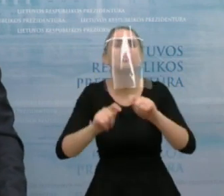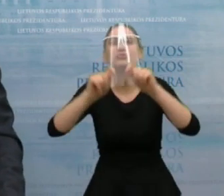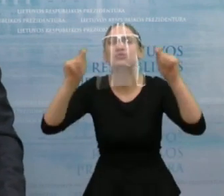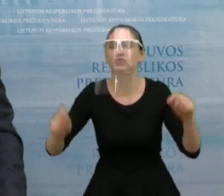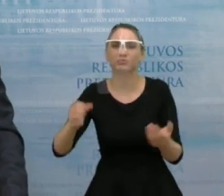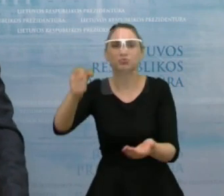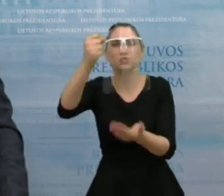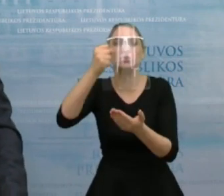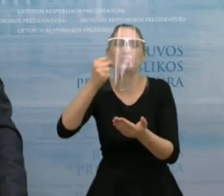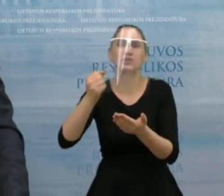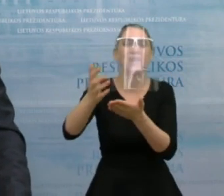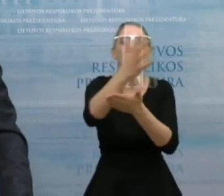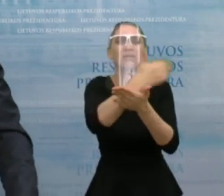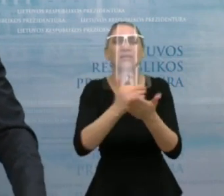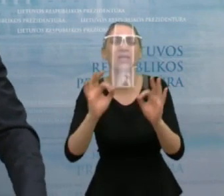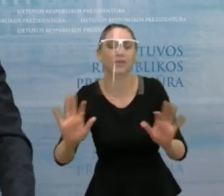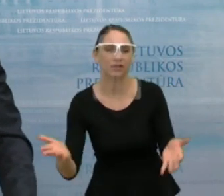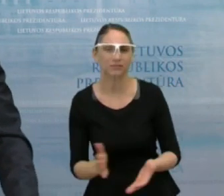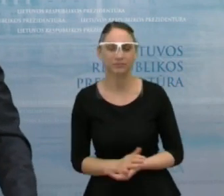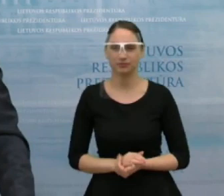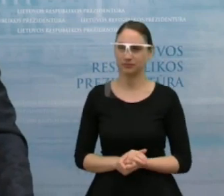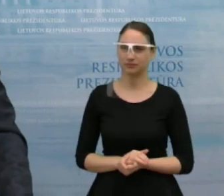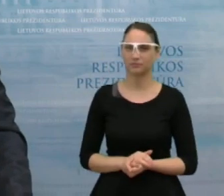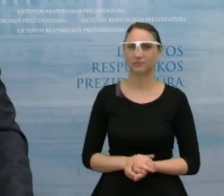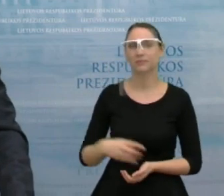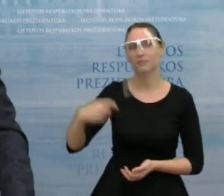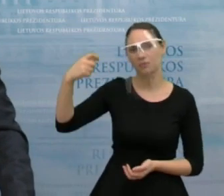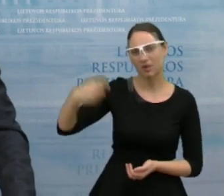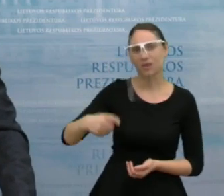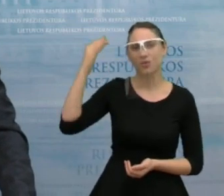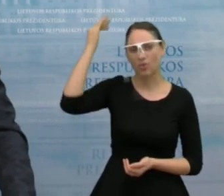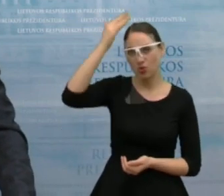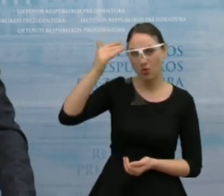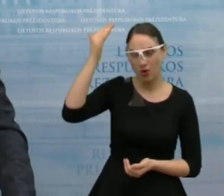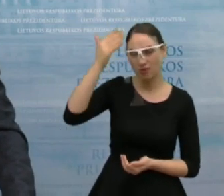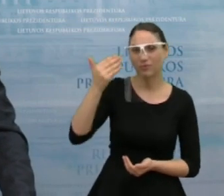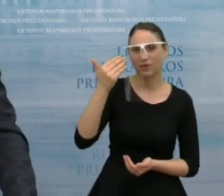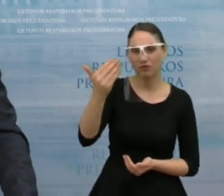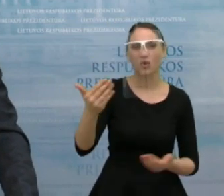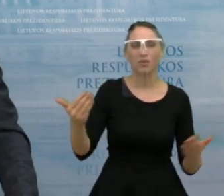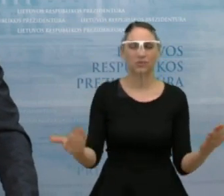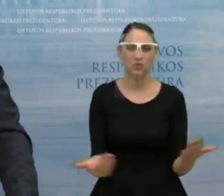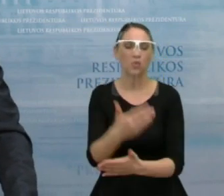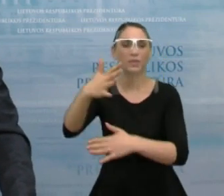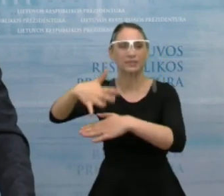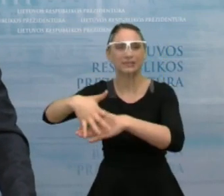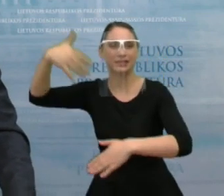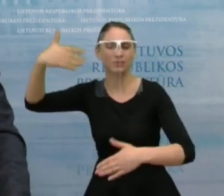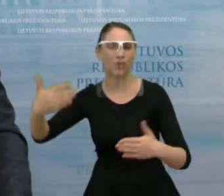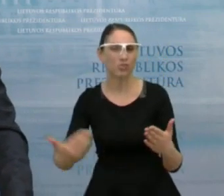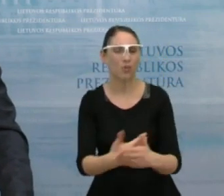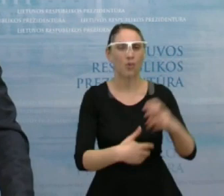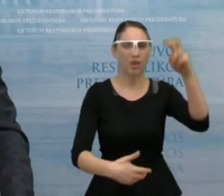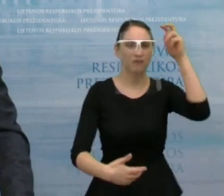Dėkuju, na, prezidento nuomonė, tikrai yra pozityvų, kad naujojo vyriausybė nuo jisai Seimasai į savo strateginių